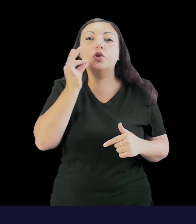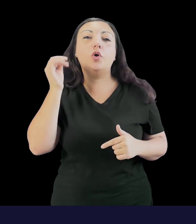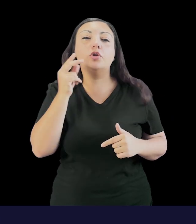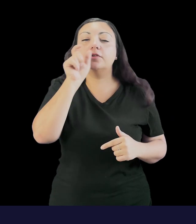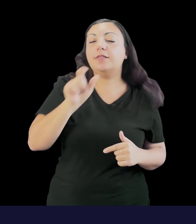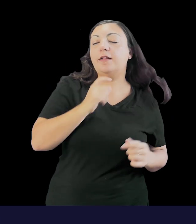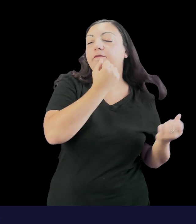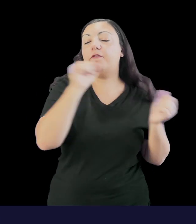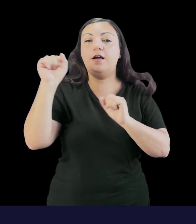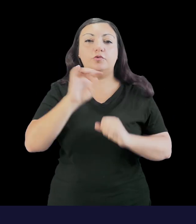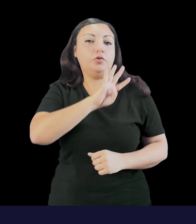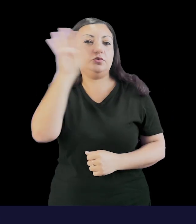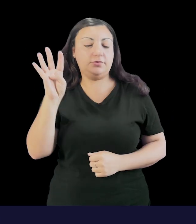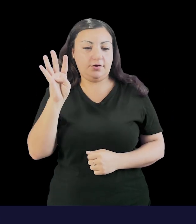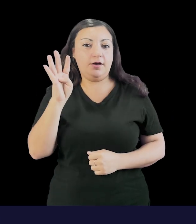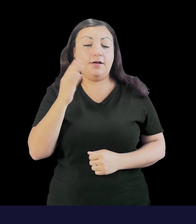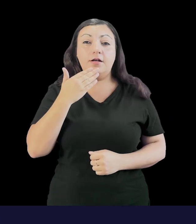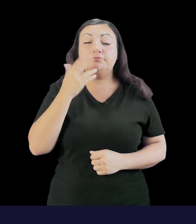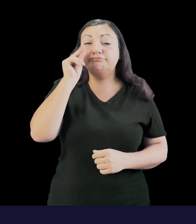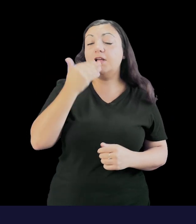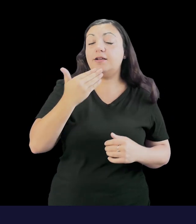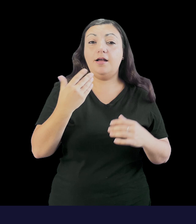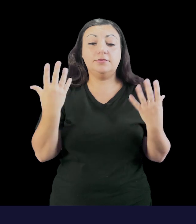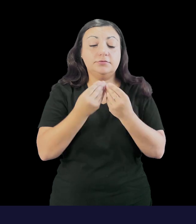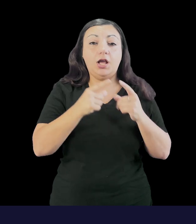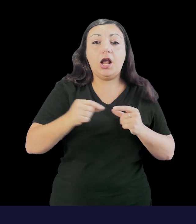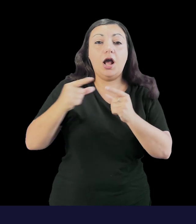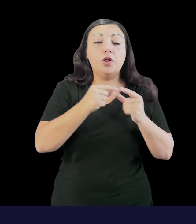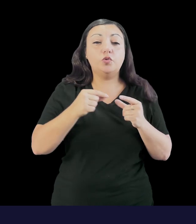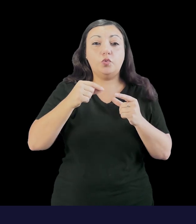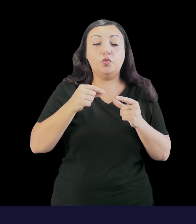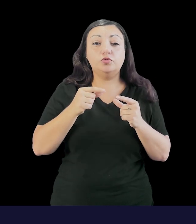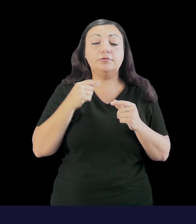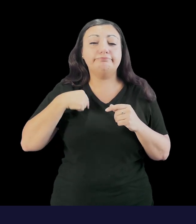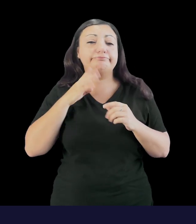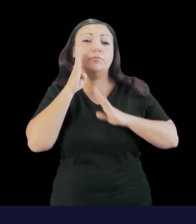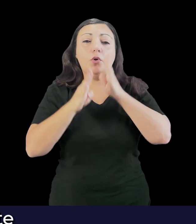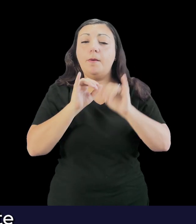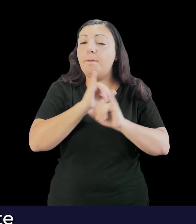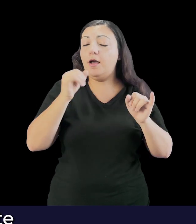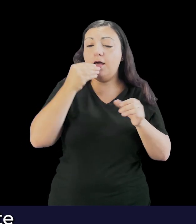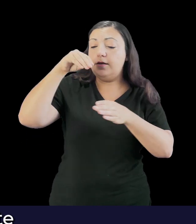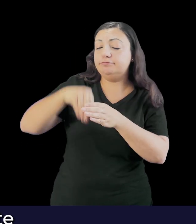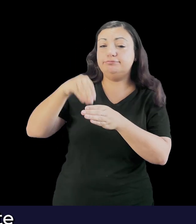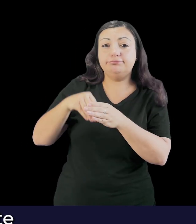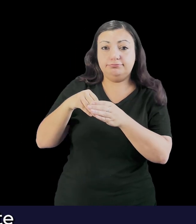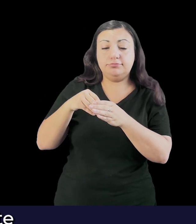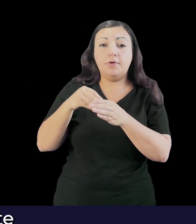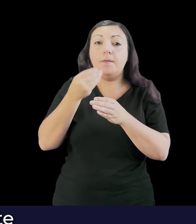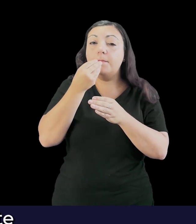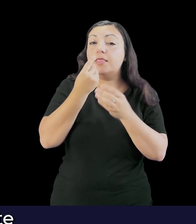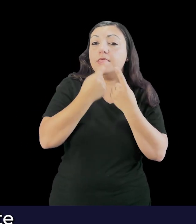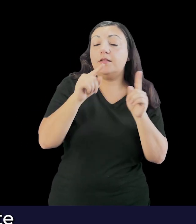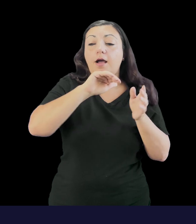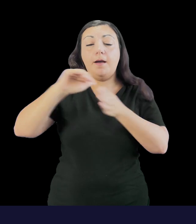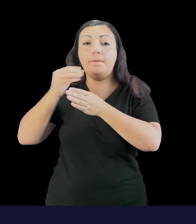e lo conoscete magari perché è in abbinamento con i Cantuccini, dove io vi pregherei di non inzupparli ma di mangiarli a parte perché è un